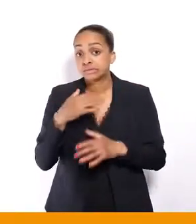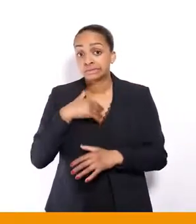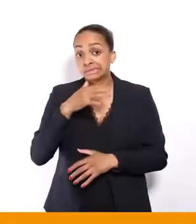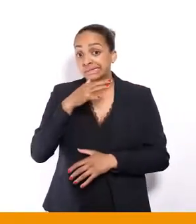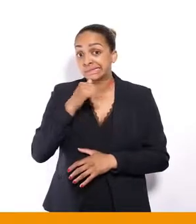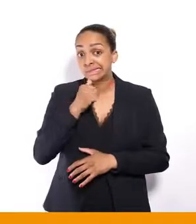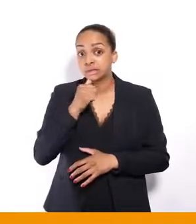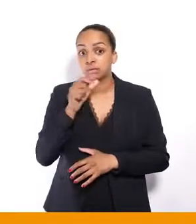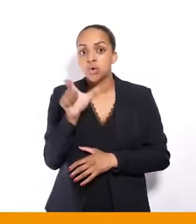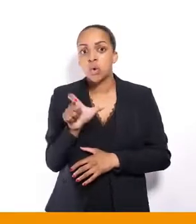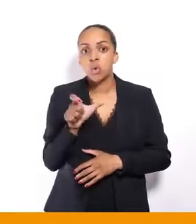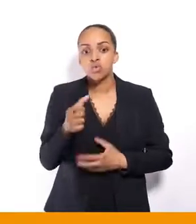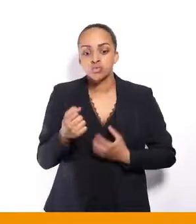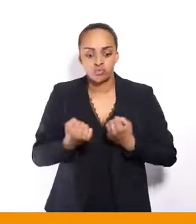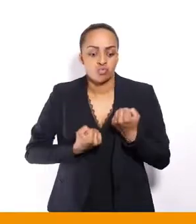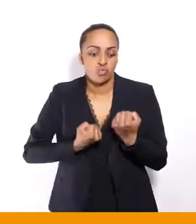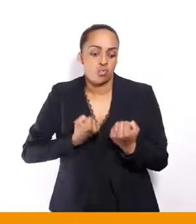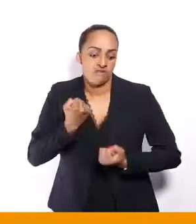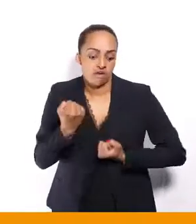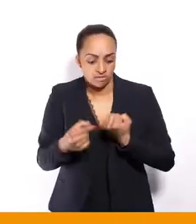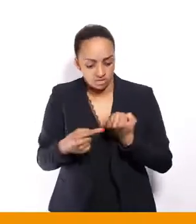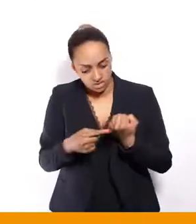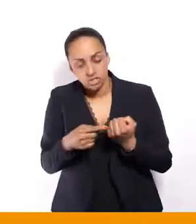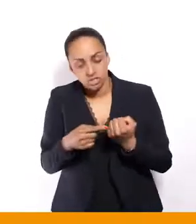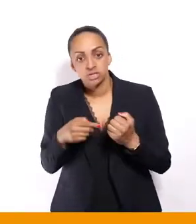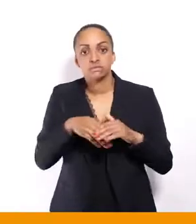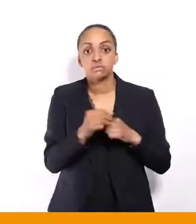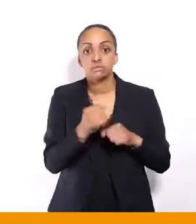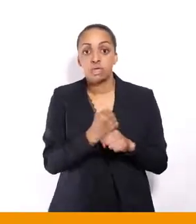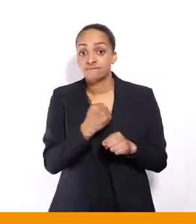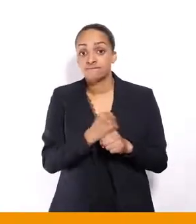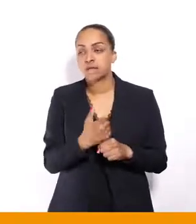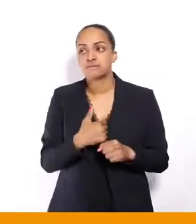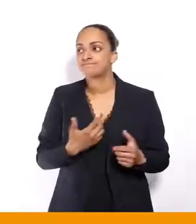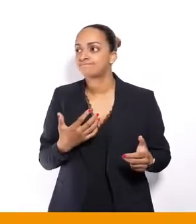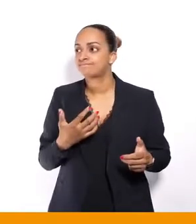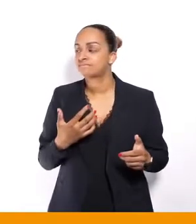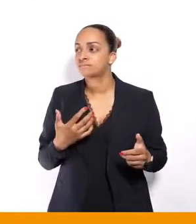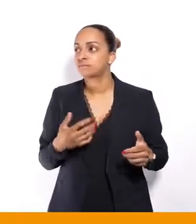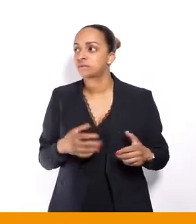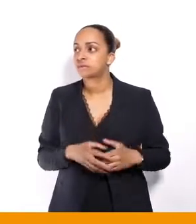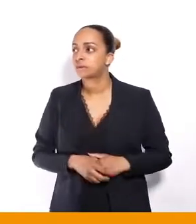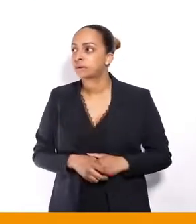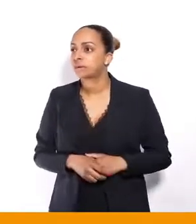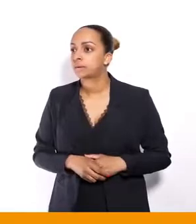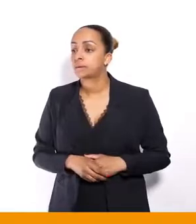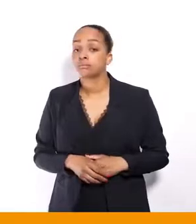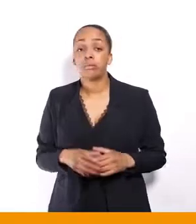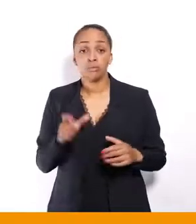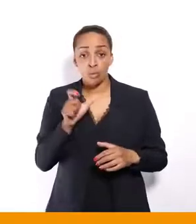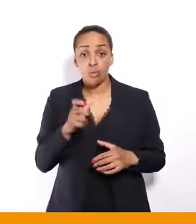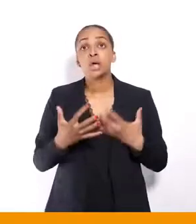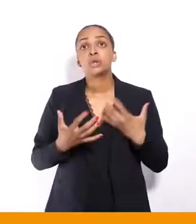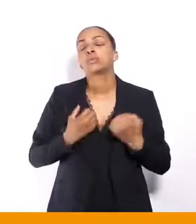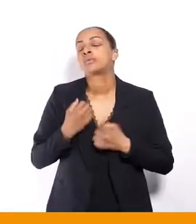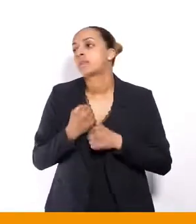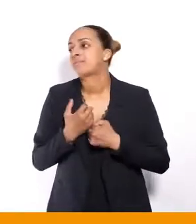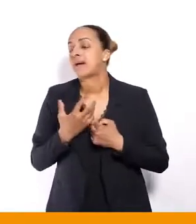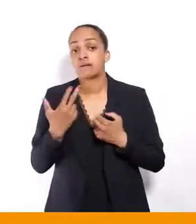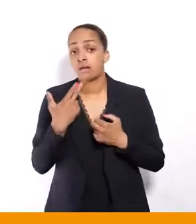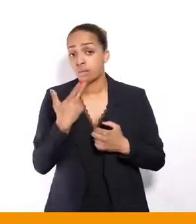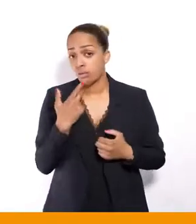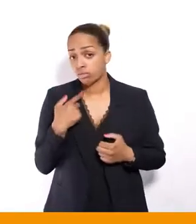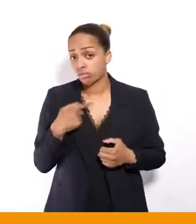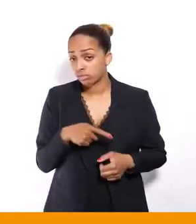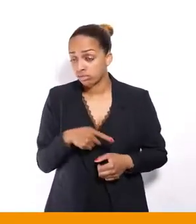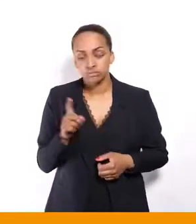travail, parce que c'est bien sûr très, très à la mode, mais moi, je préfère parler